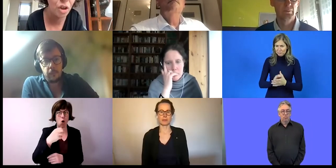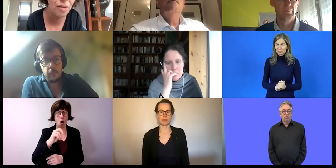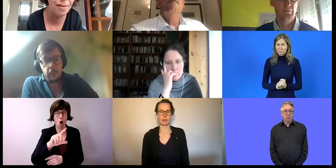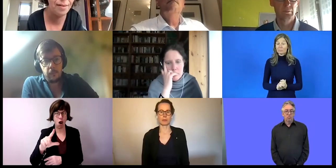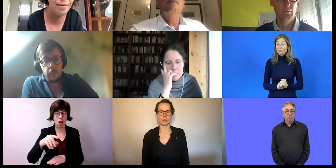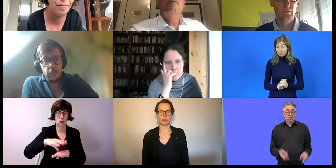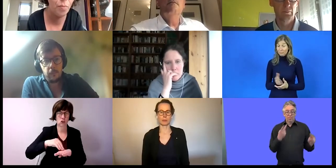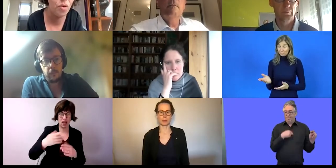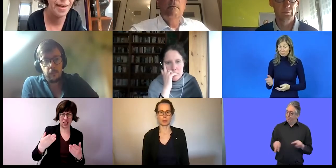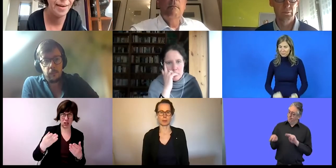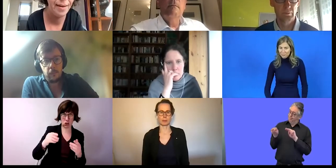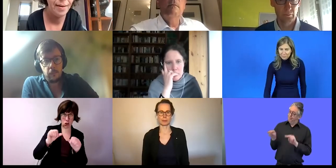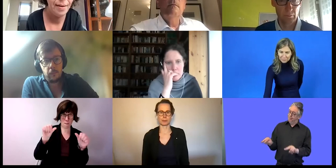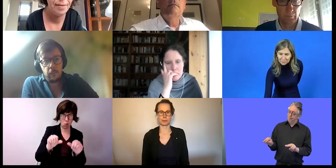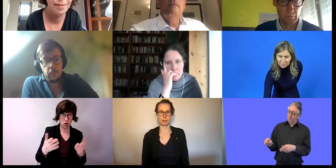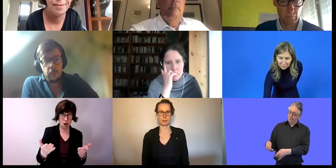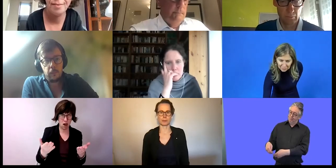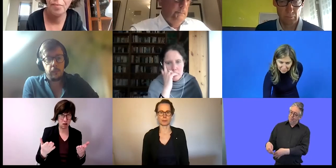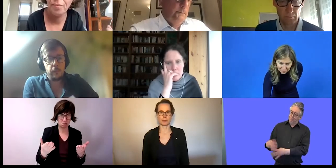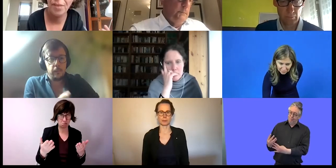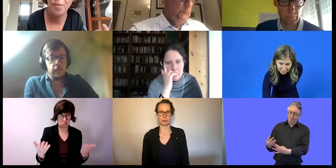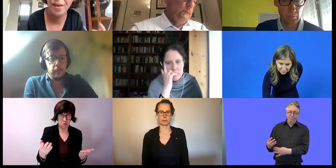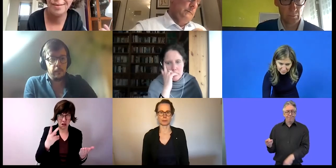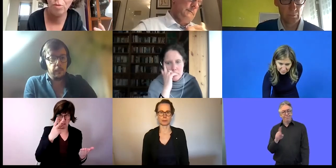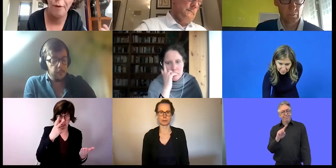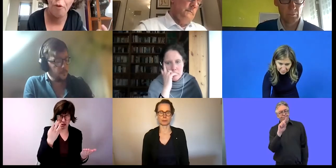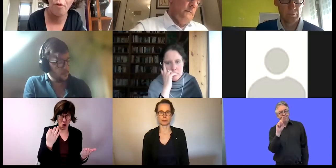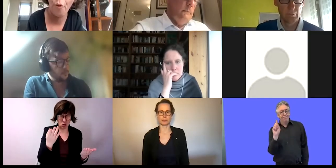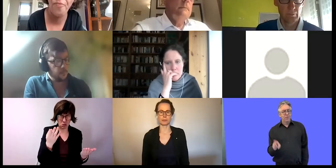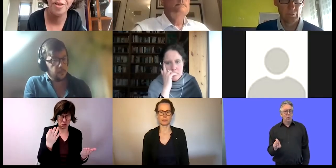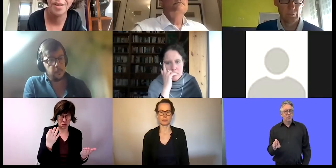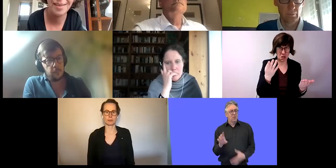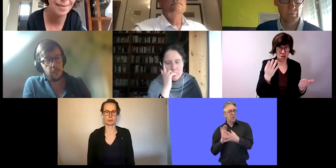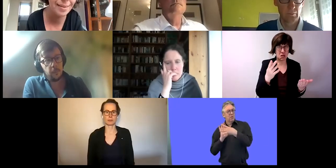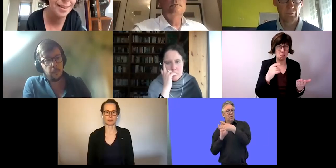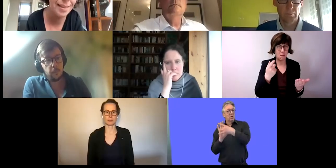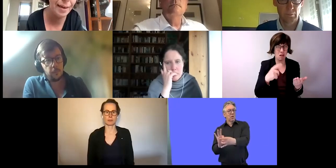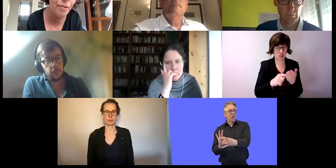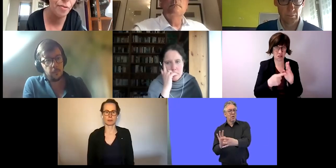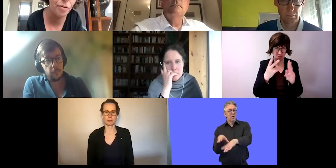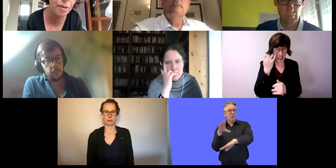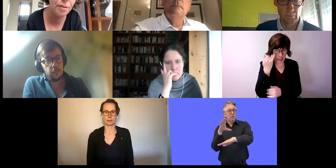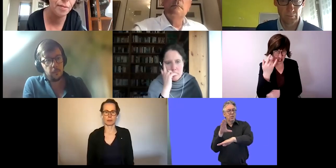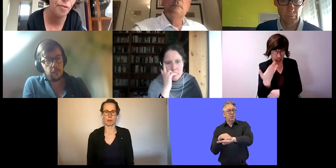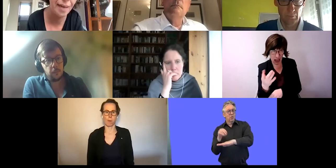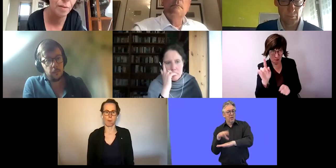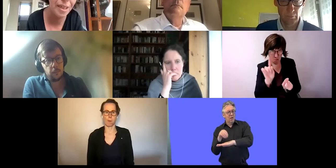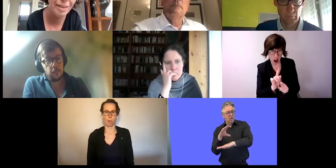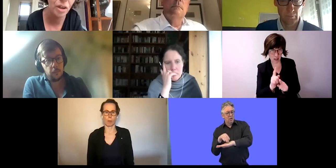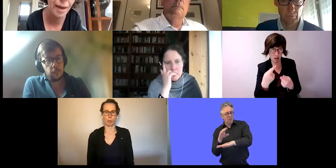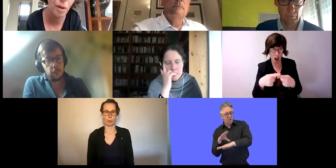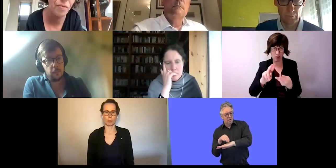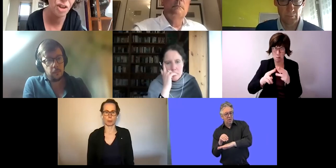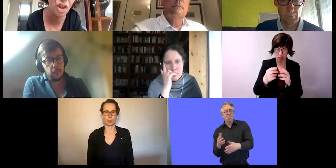schwedischen Modell, das manchmal so hervorgehoben wird. Ist das eine Idee für andere